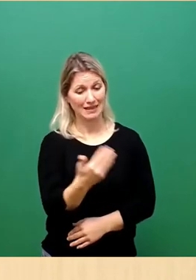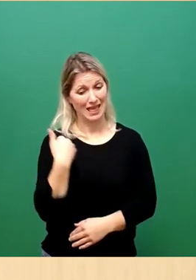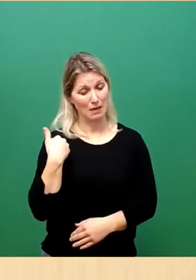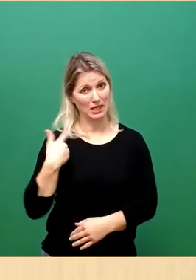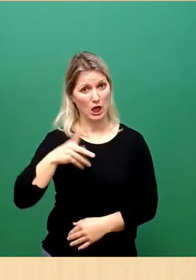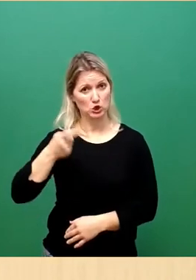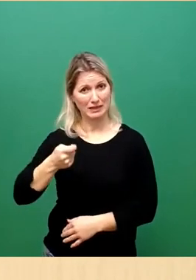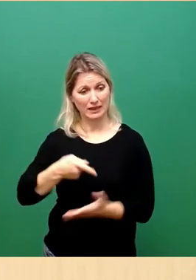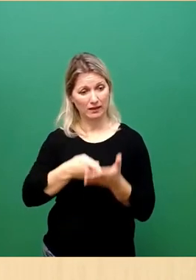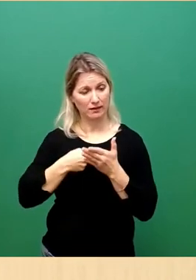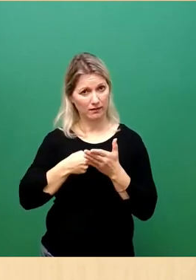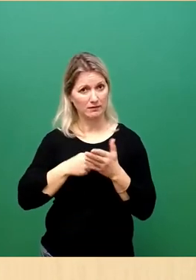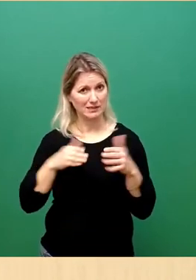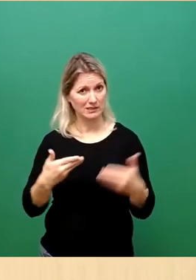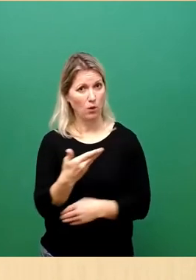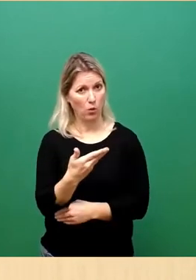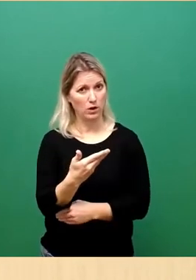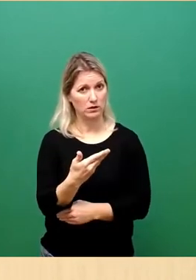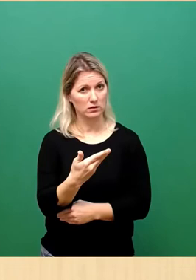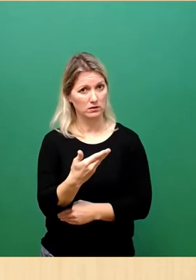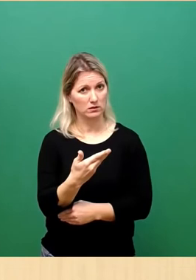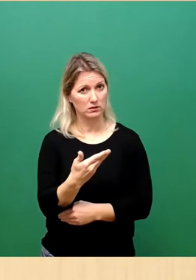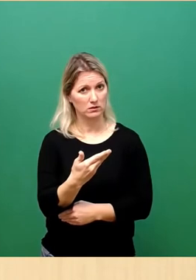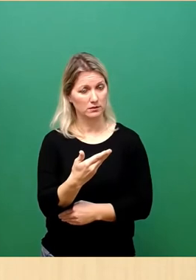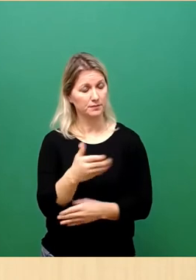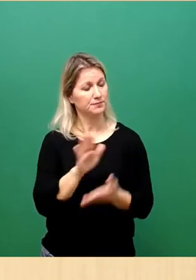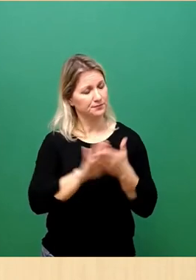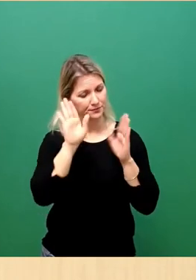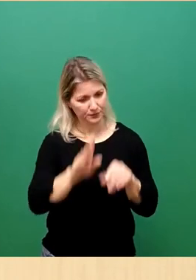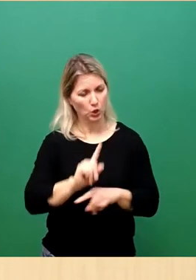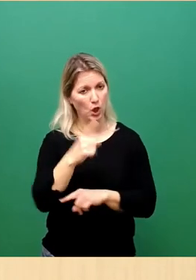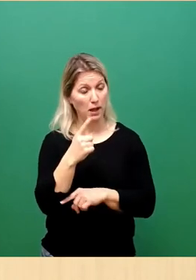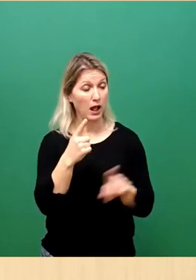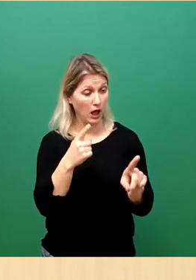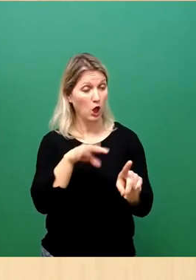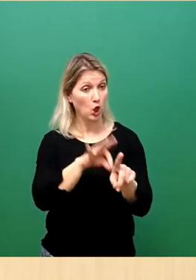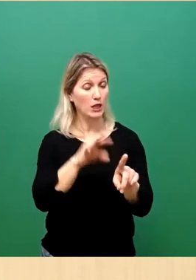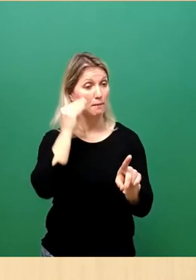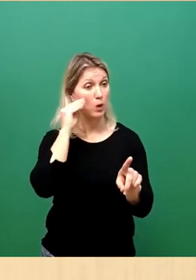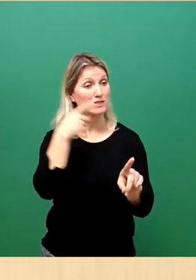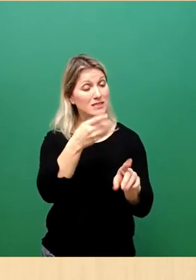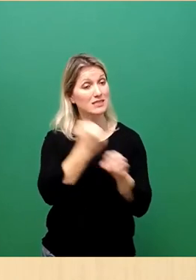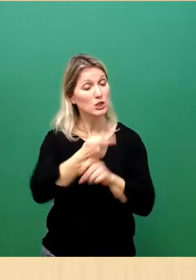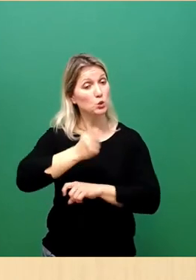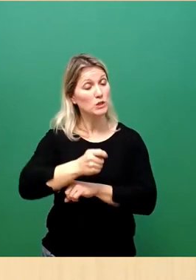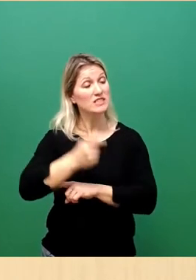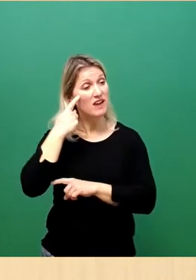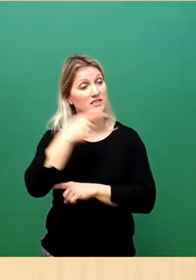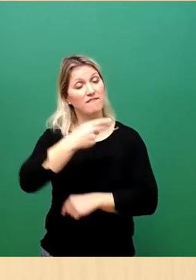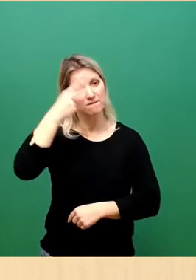dargestellt hat. Und ich will es Ihnen einfach noch einmal, und Herr Dr. Braun, Sie sind Jurist, Sie können mir folgen, aber ich möchte es auch für die